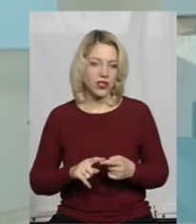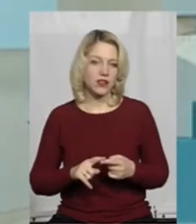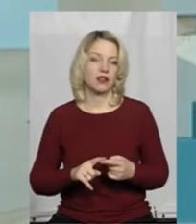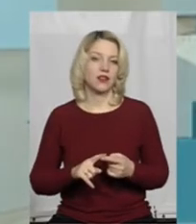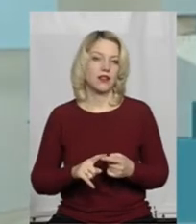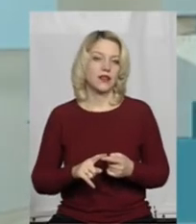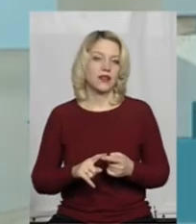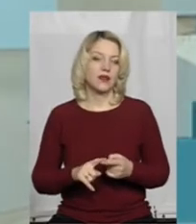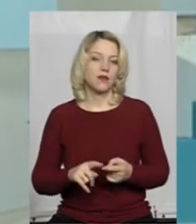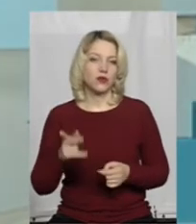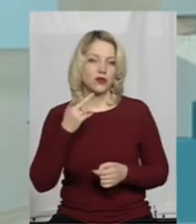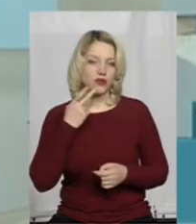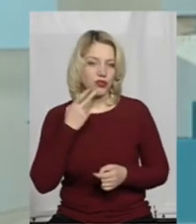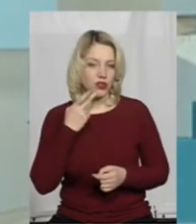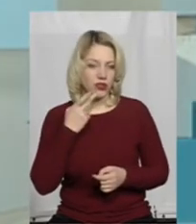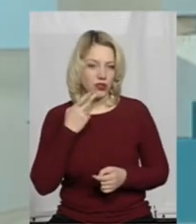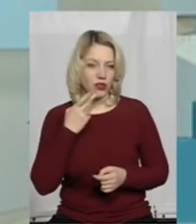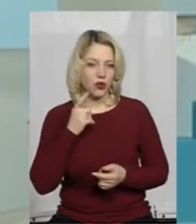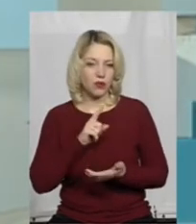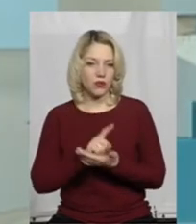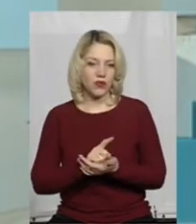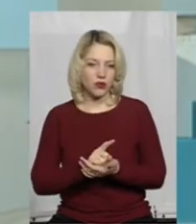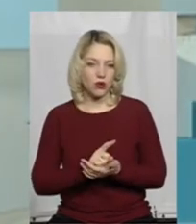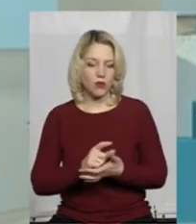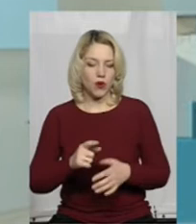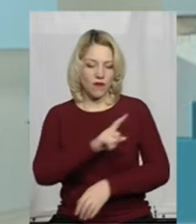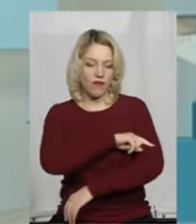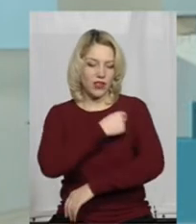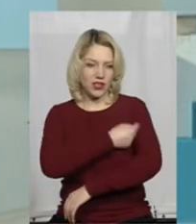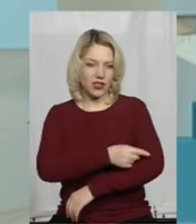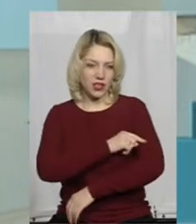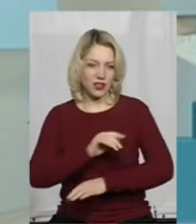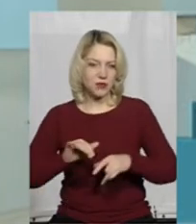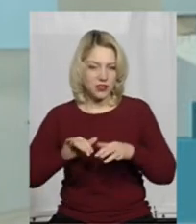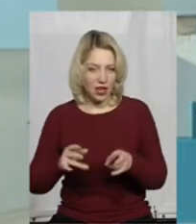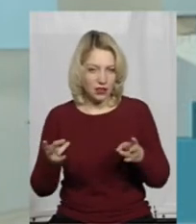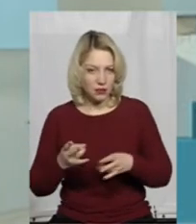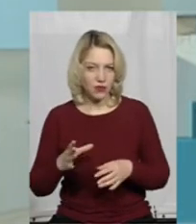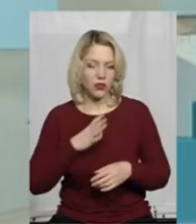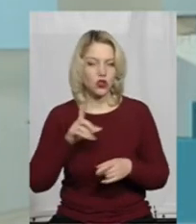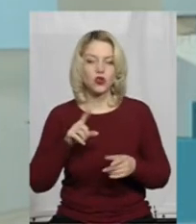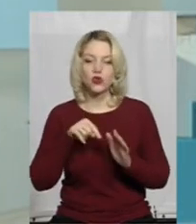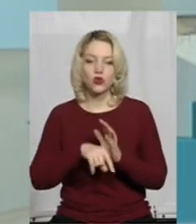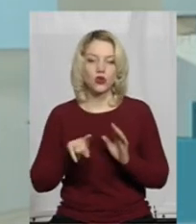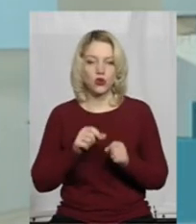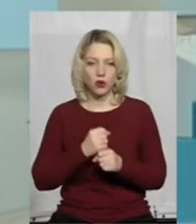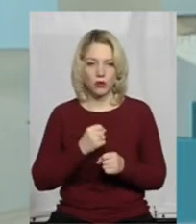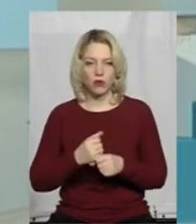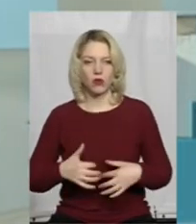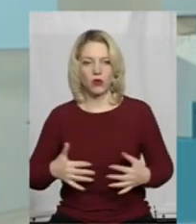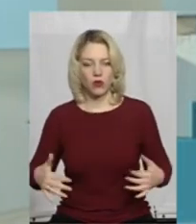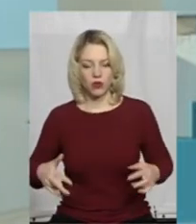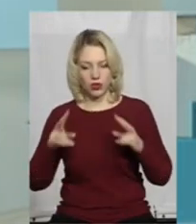постійно обов'язковим ветеринарно-санітарним заходам. Тобто, щороку коні